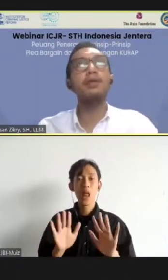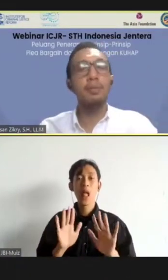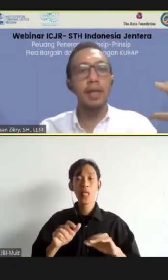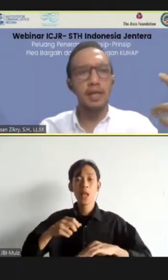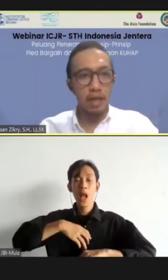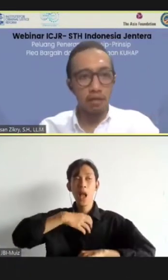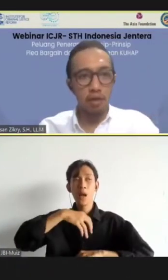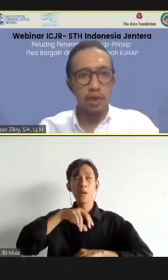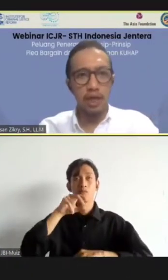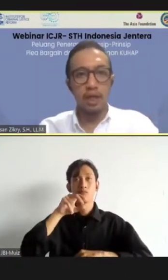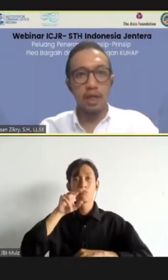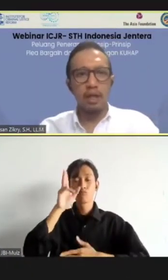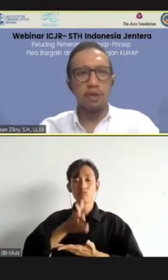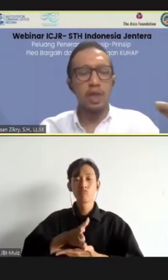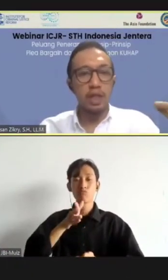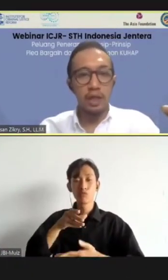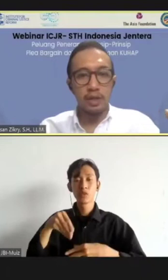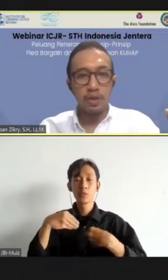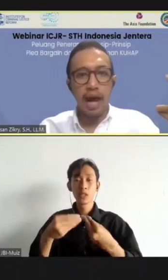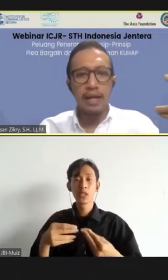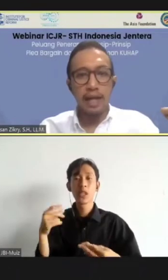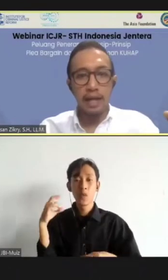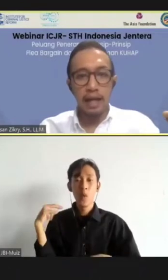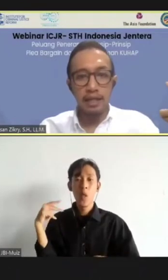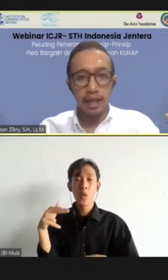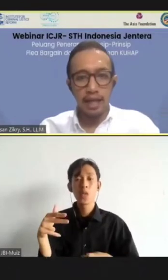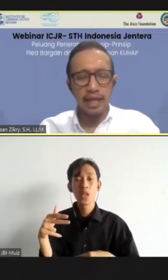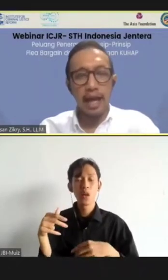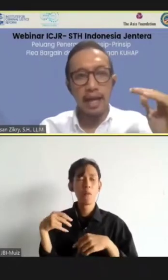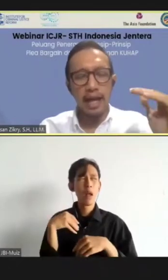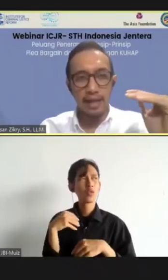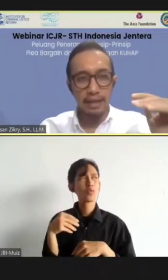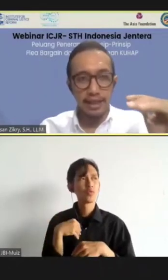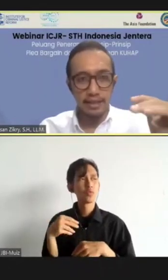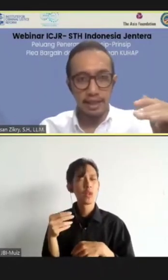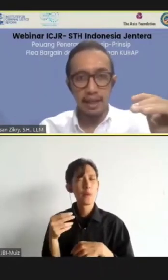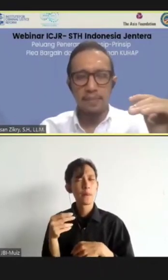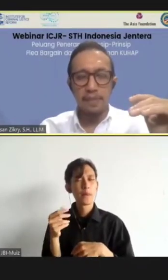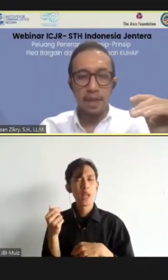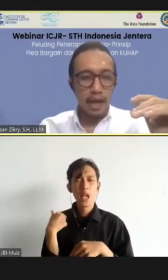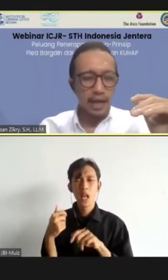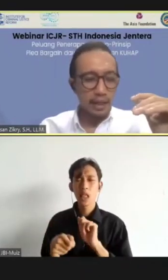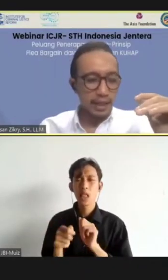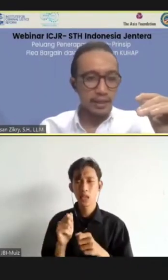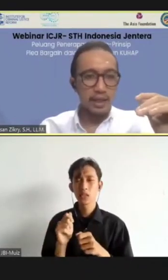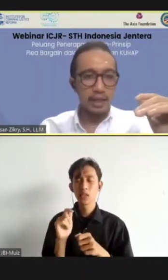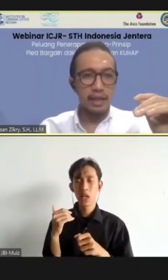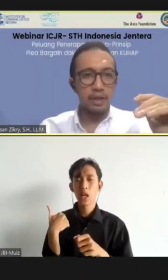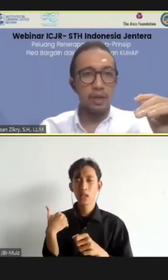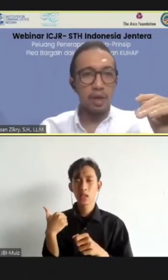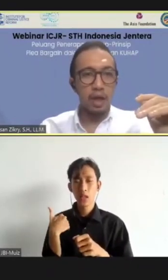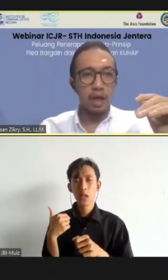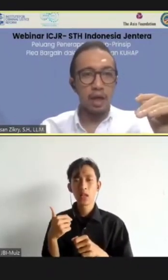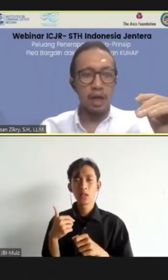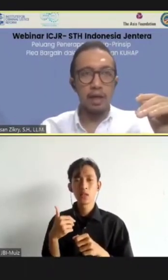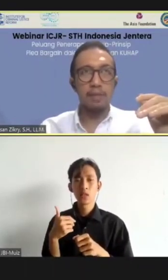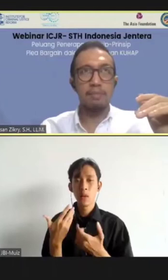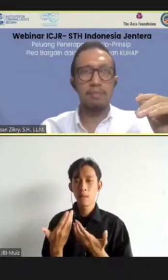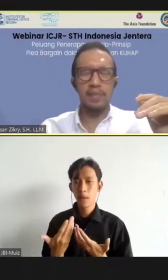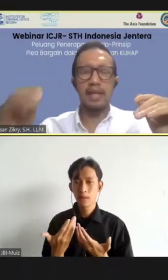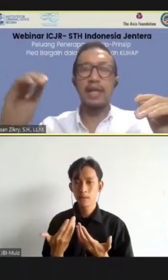memastikan bahwa itu diberikan secara voluntary. Voluntary itu lagi-lagi ada tesnya. Ada tesnya, yaitu